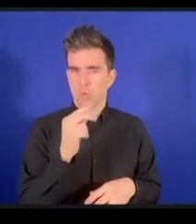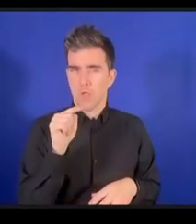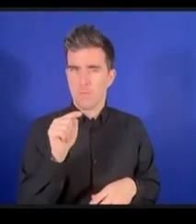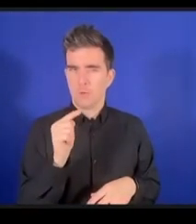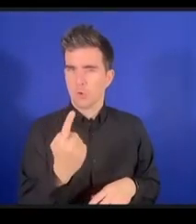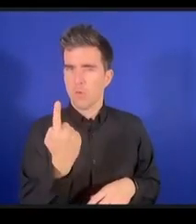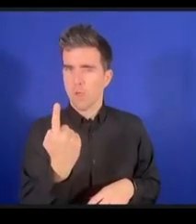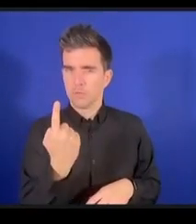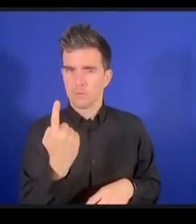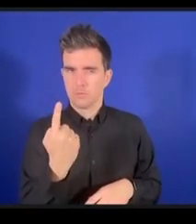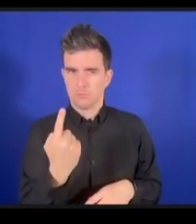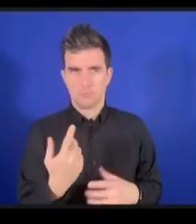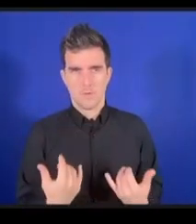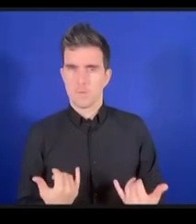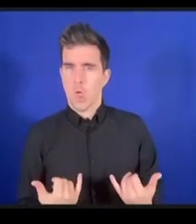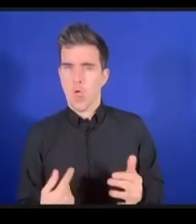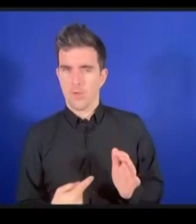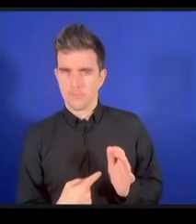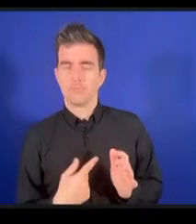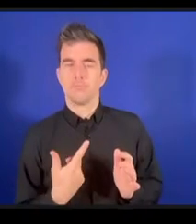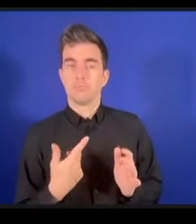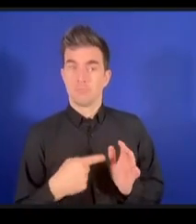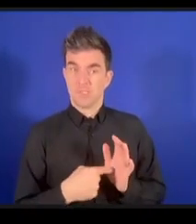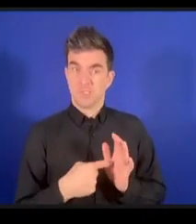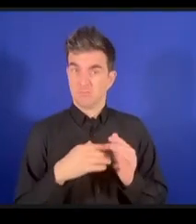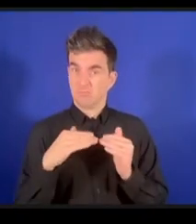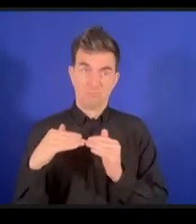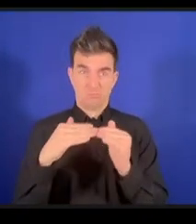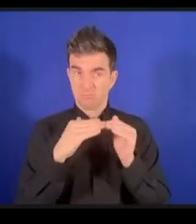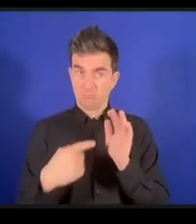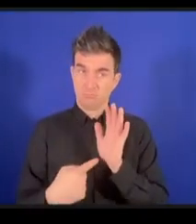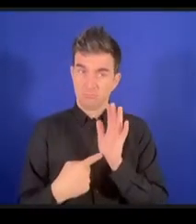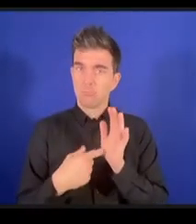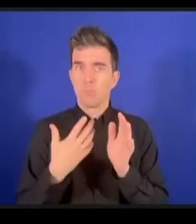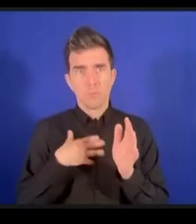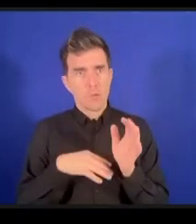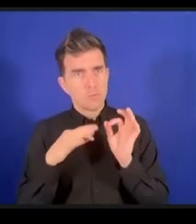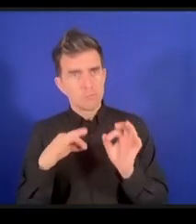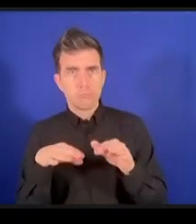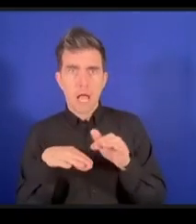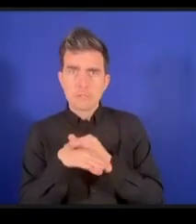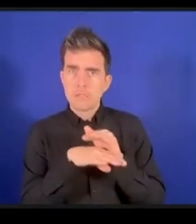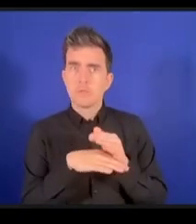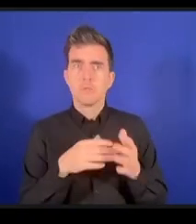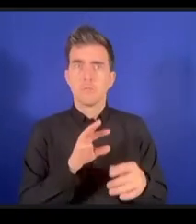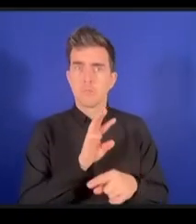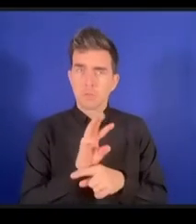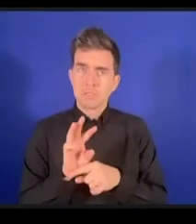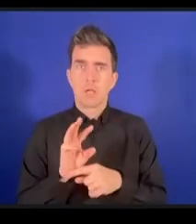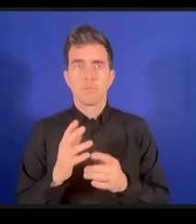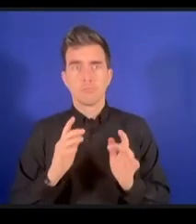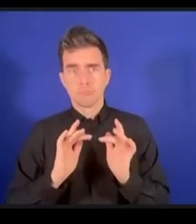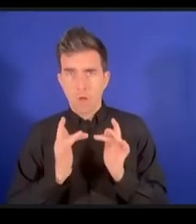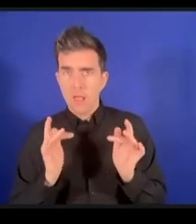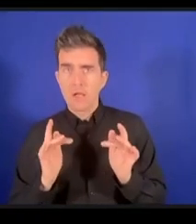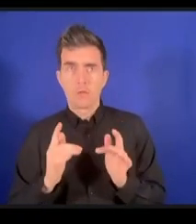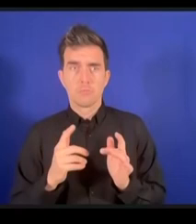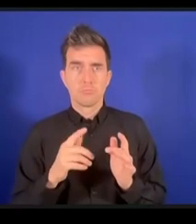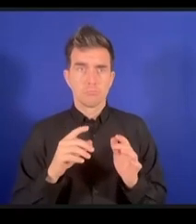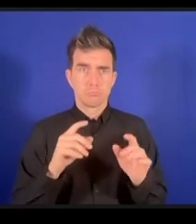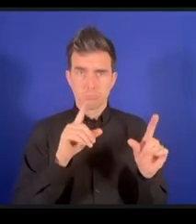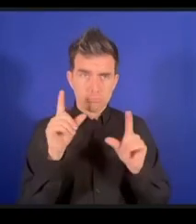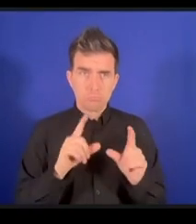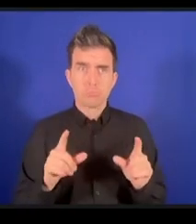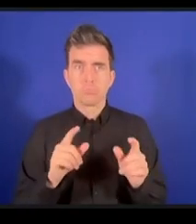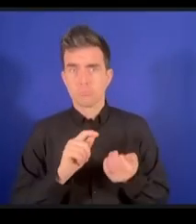plateformes des plateformes internet des plateformes mobiles des sites accessibles pour